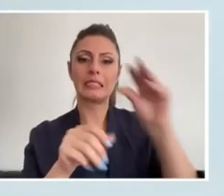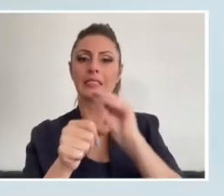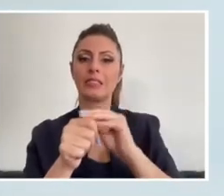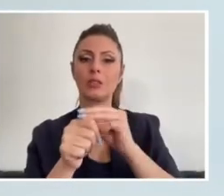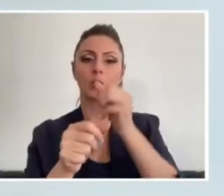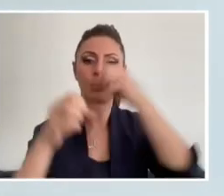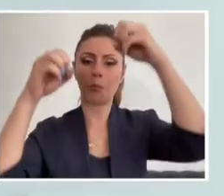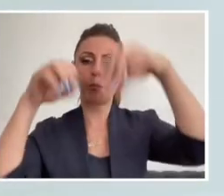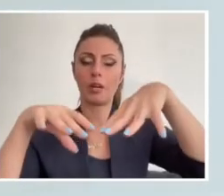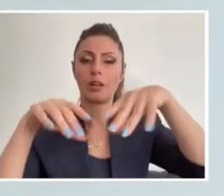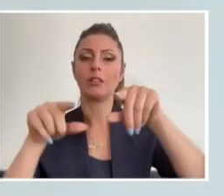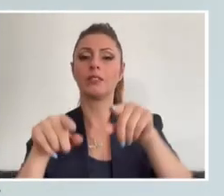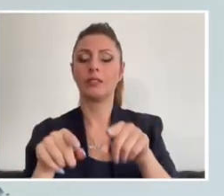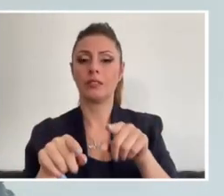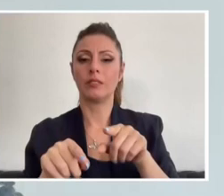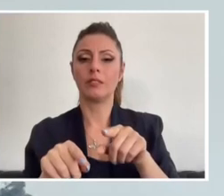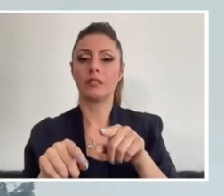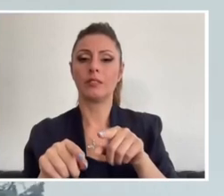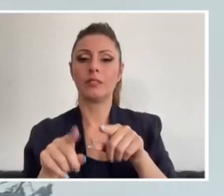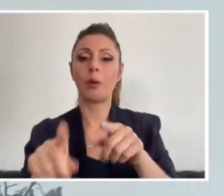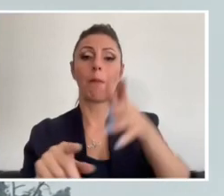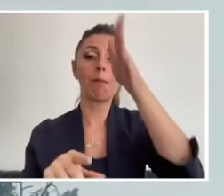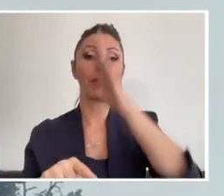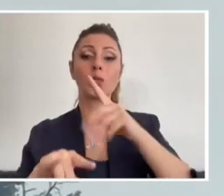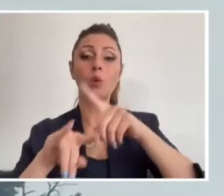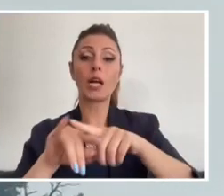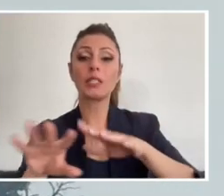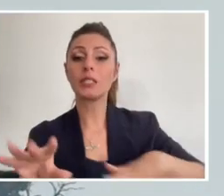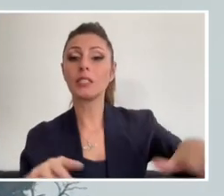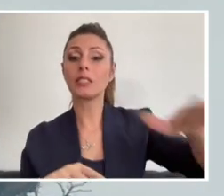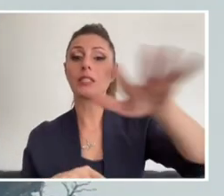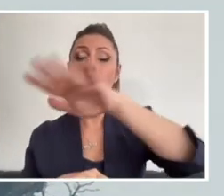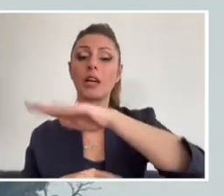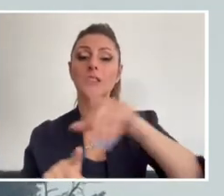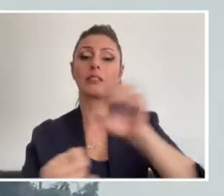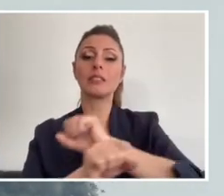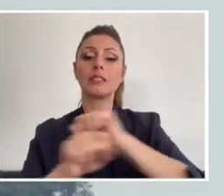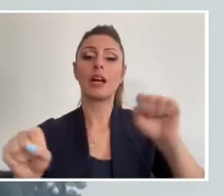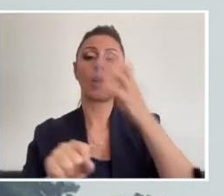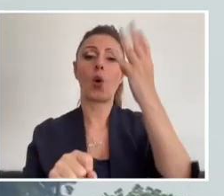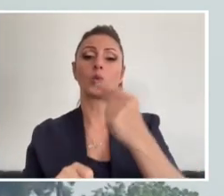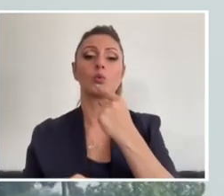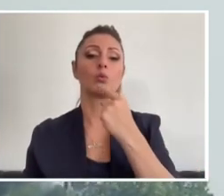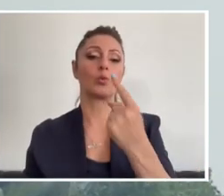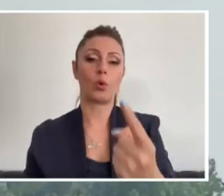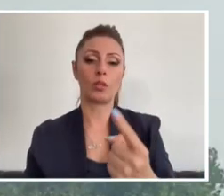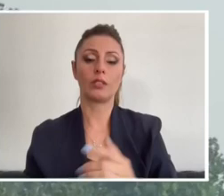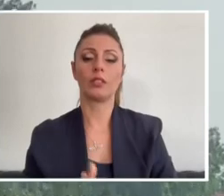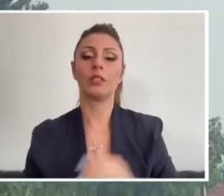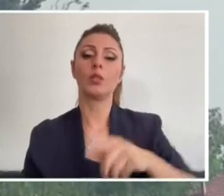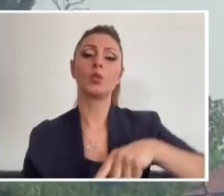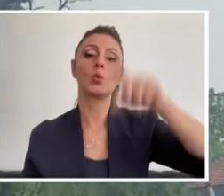bırakacak. Yetkililer 500 hektardan fazla alanın hasar gördüğünü söylemişlerdi ki gün içinde